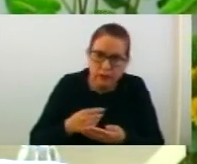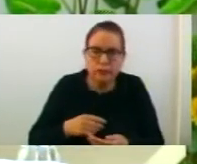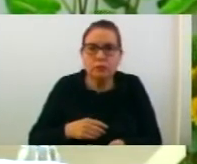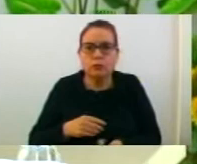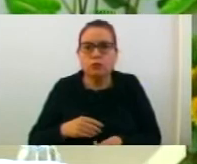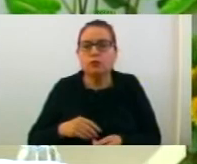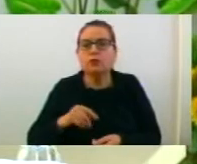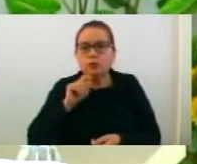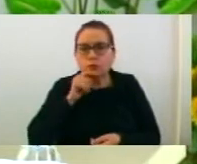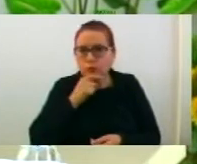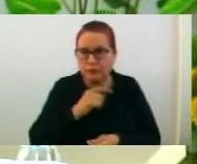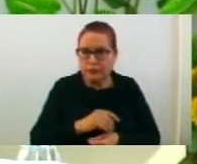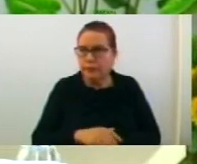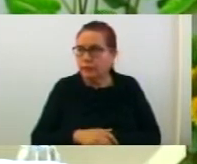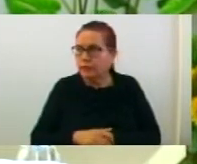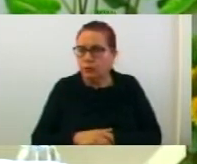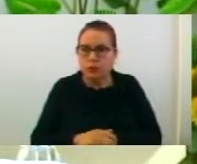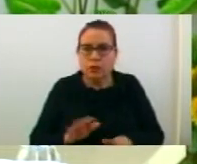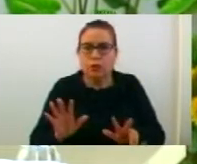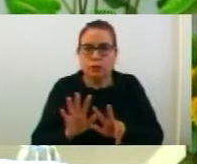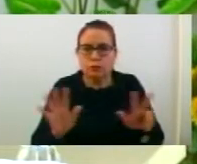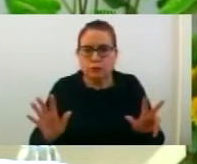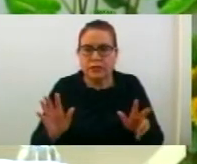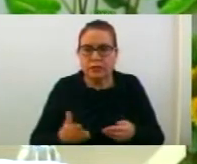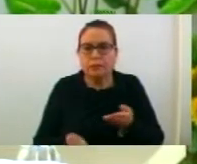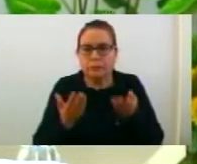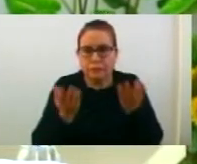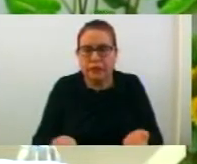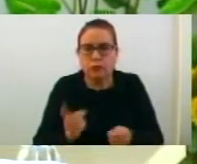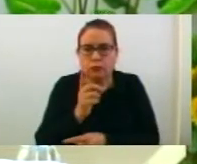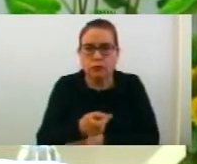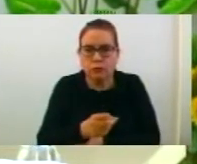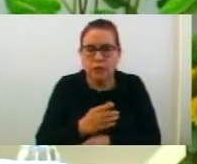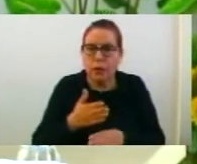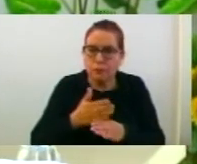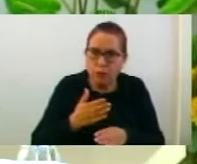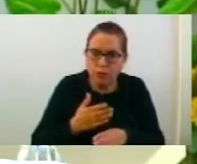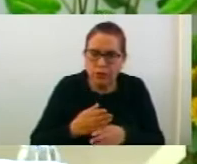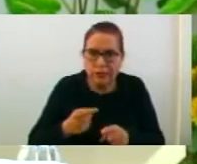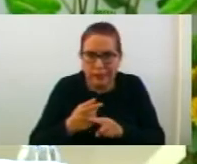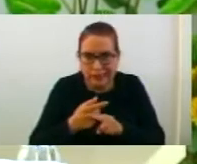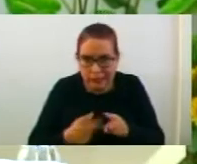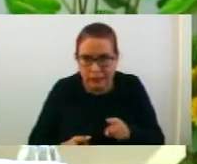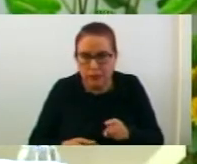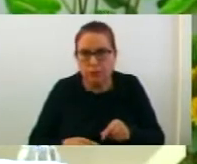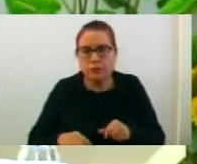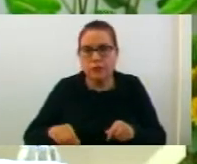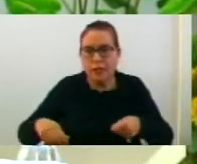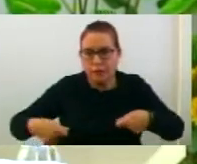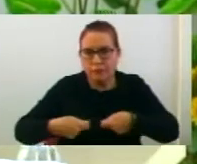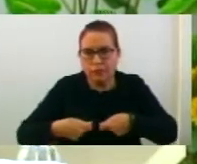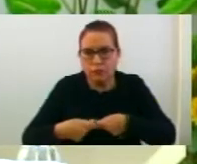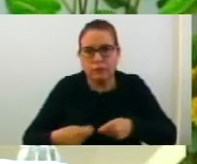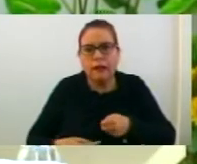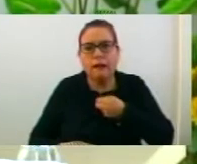Бланго-Янков-Мучита, Струмица и 18 предлъг Олука за сумвенциониране на дел от надоместокот за преключуване на